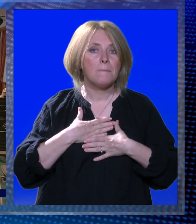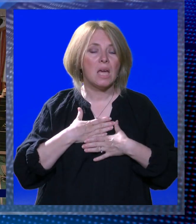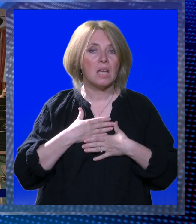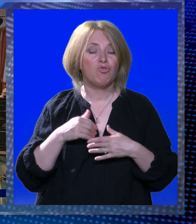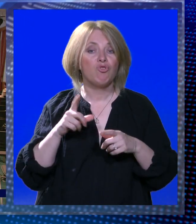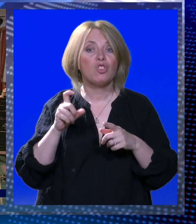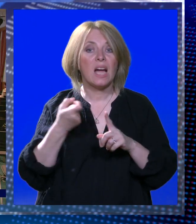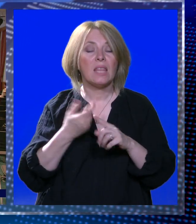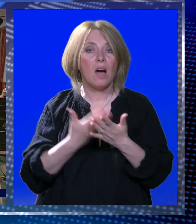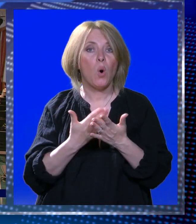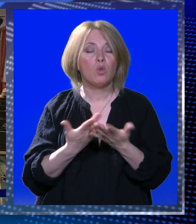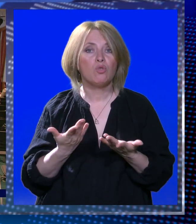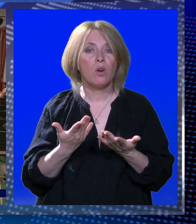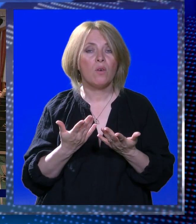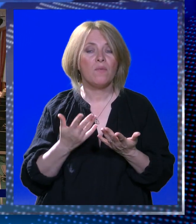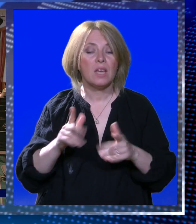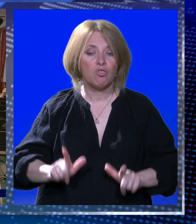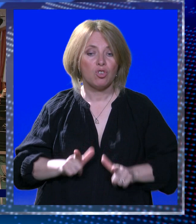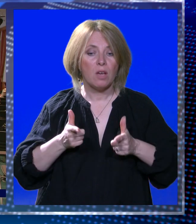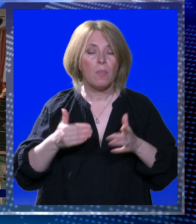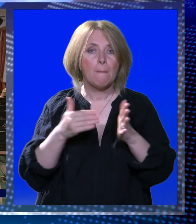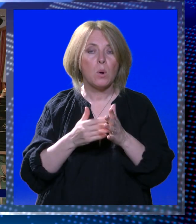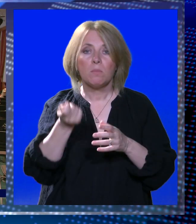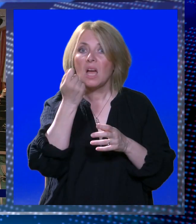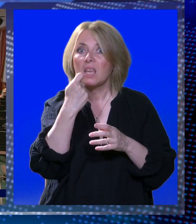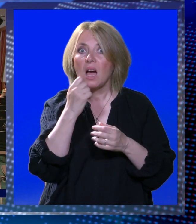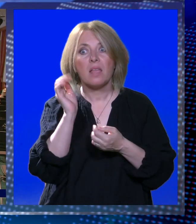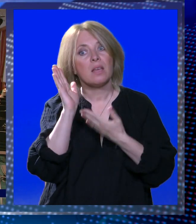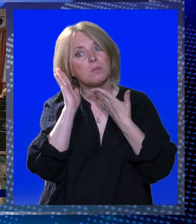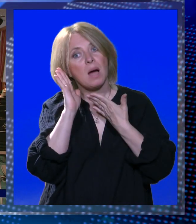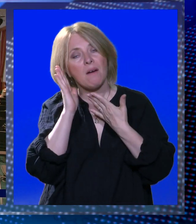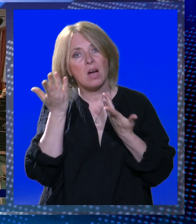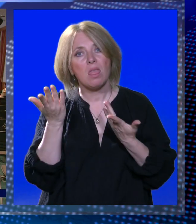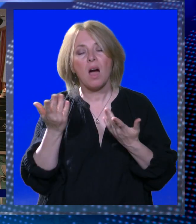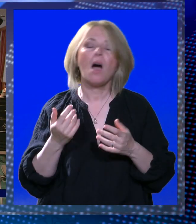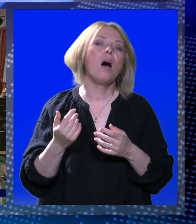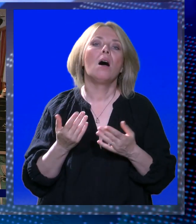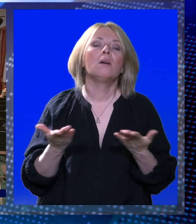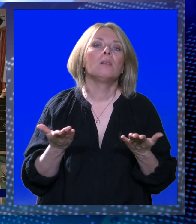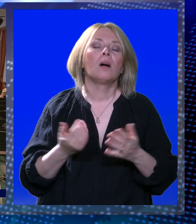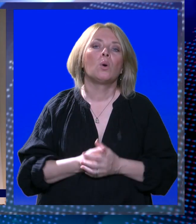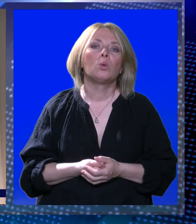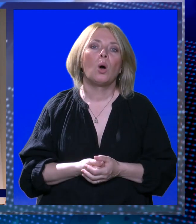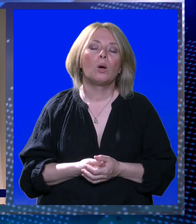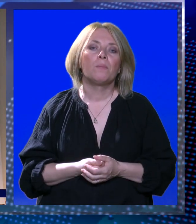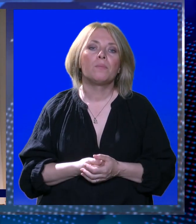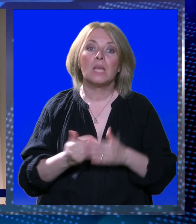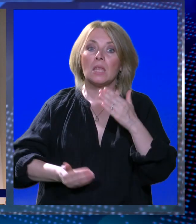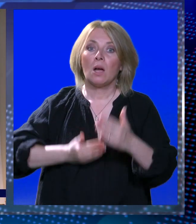čak i na neke osnovne životne potrebe tipa hrane, spavanja i tako to.